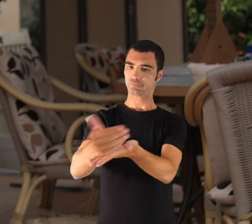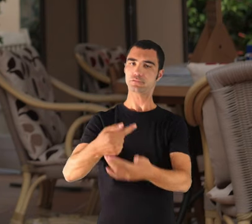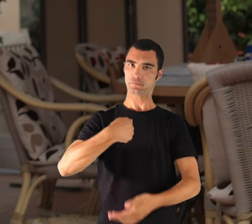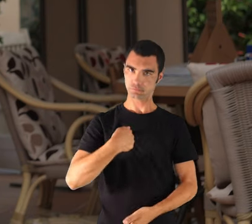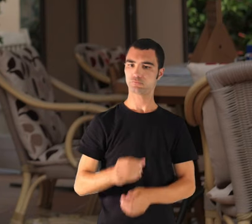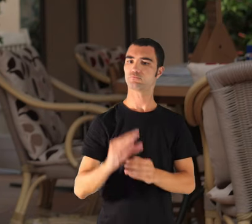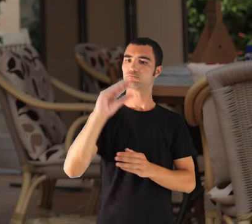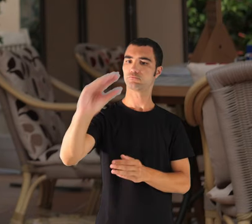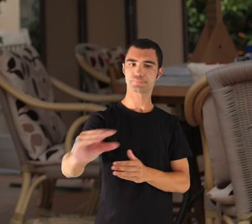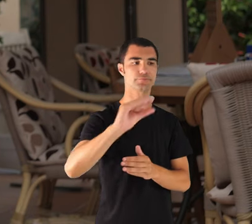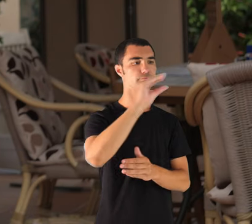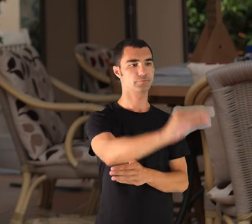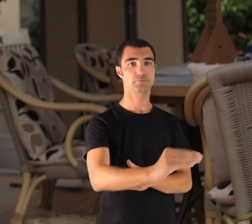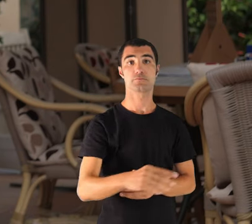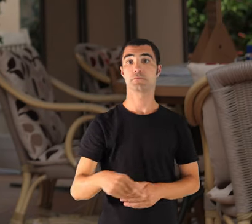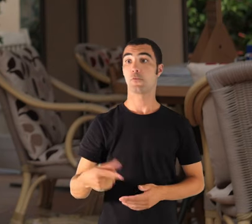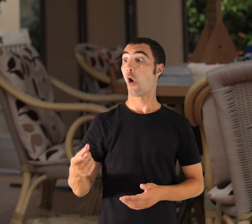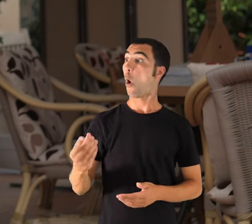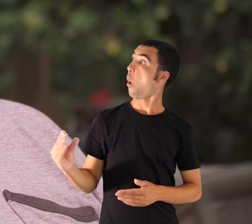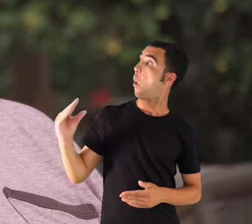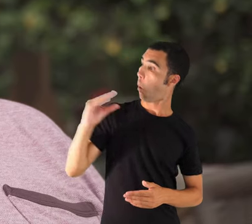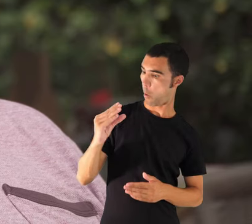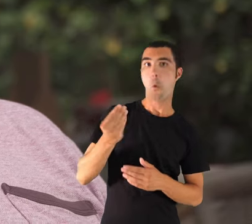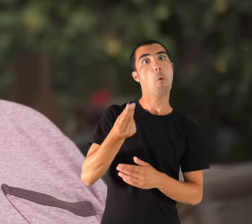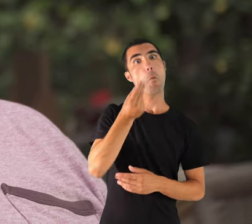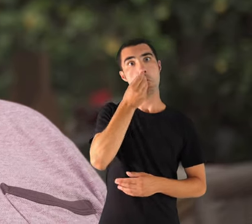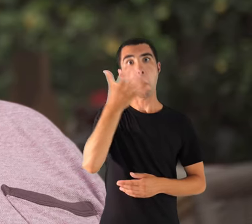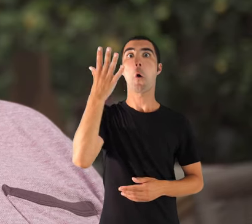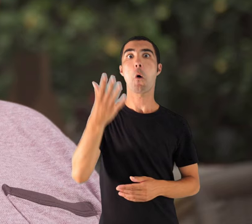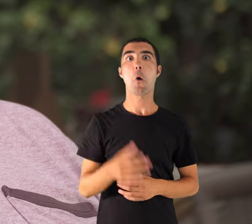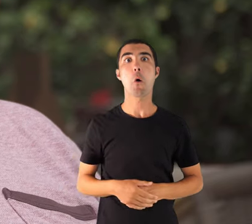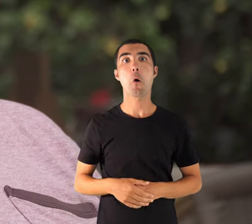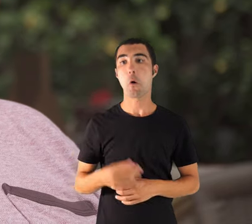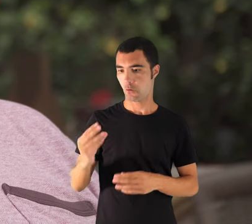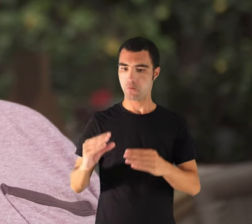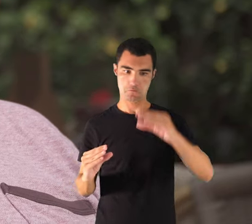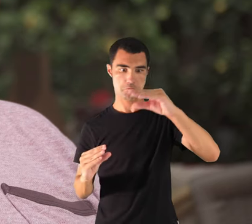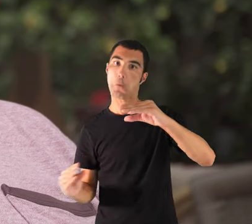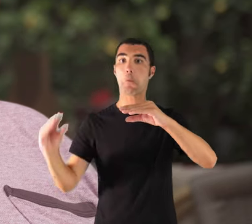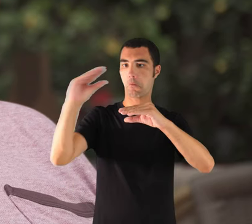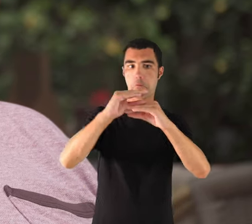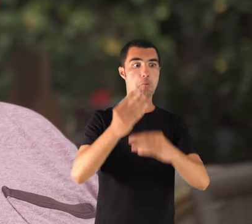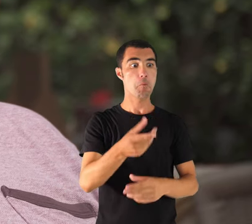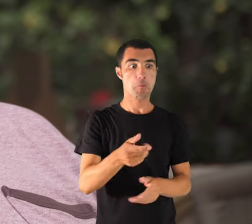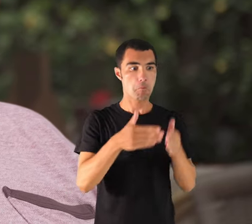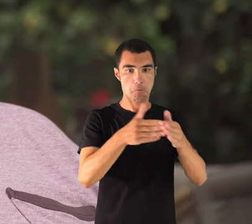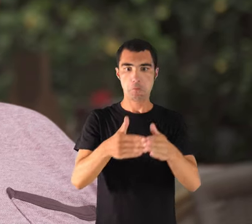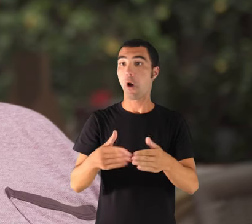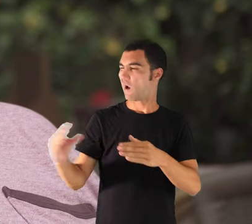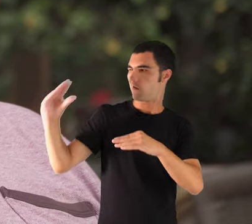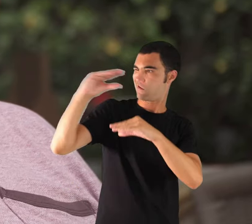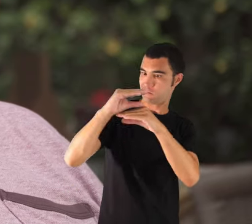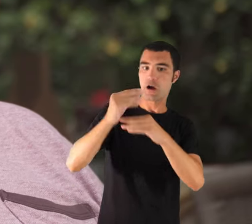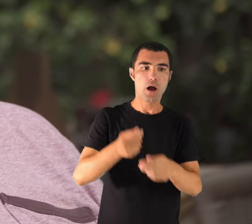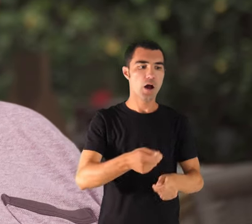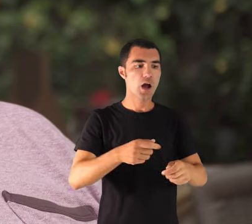això era un avantatge que tenies perquè era un sobresueldo, mentes? I que estigues tenien sa possibilitat molt de puc a les xerxes